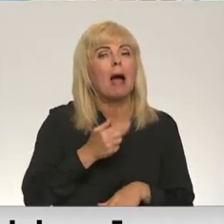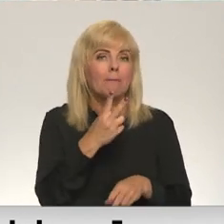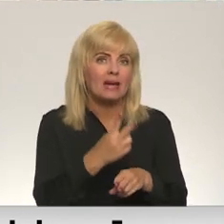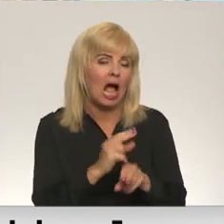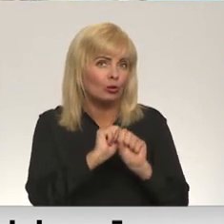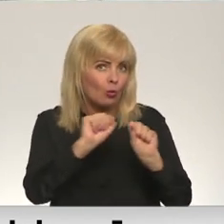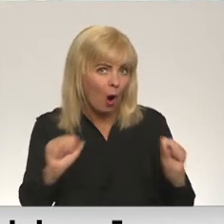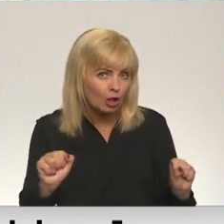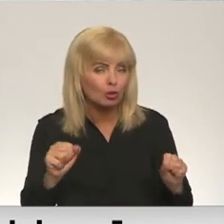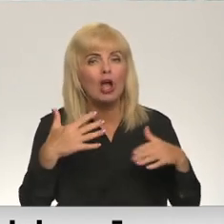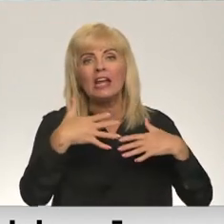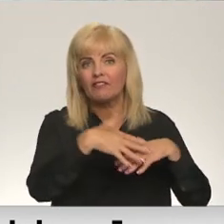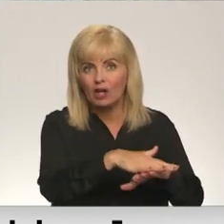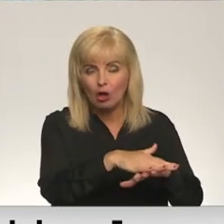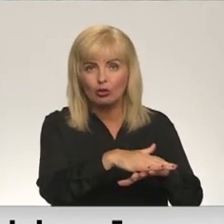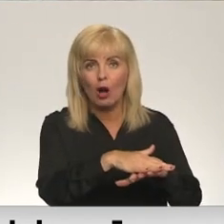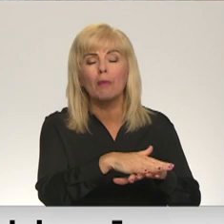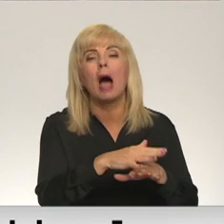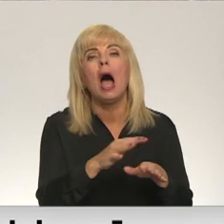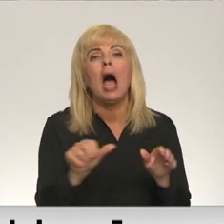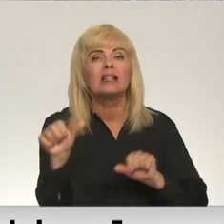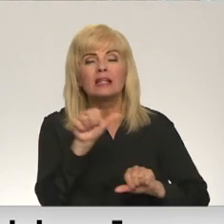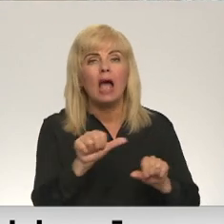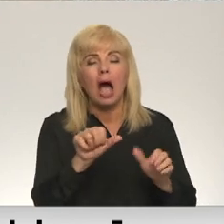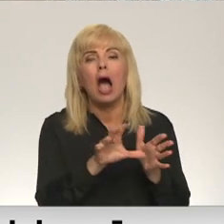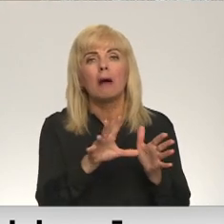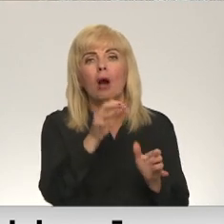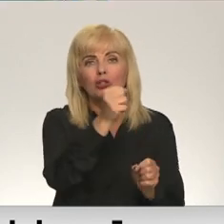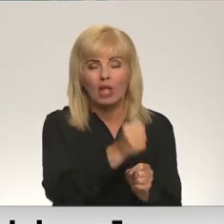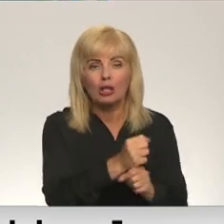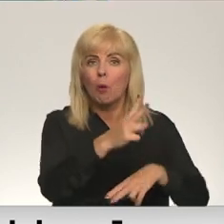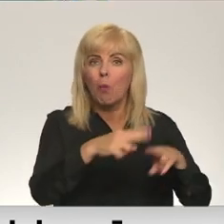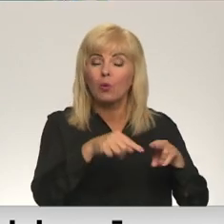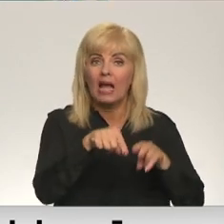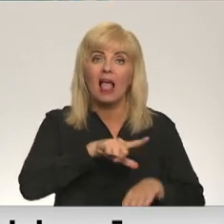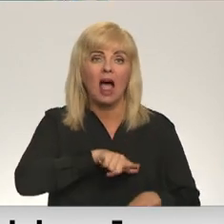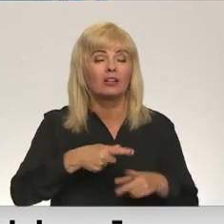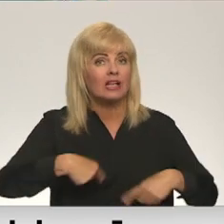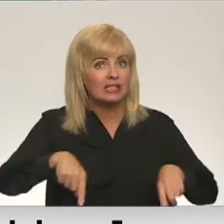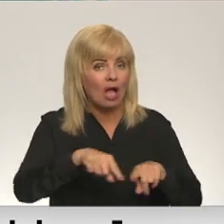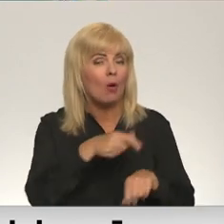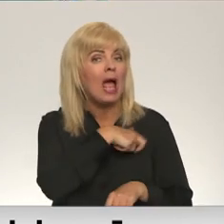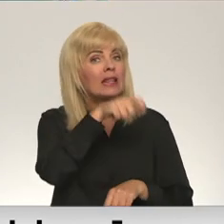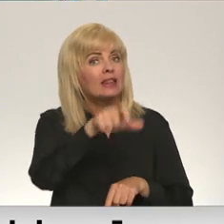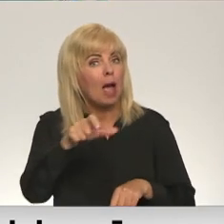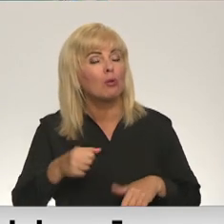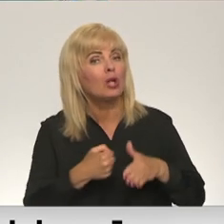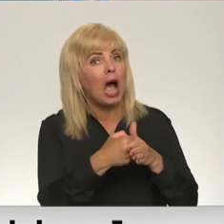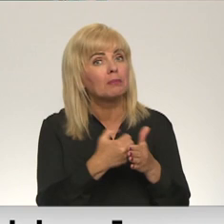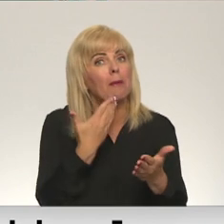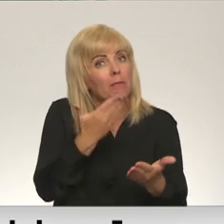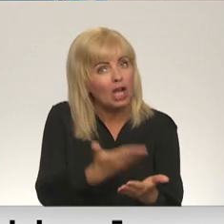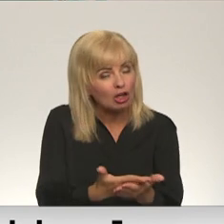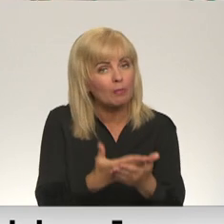nepieciešamo infrastruktūru ātomelektrostacijas būvniecībai Latvijas teritorijā. Tāpat deputāte atbalstīja priekšlikumus, kas